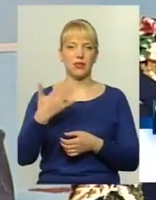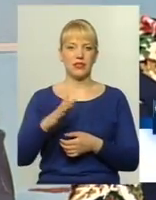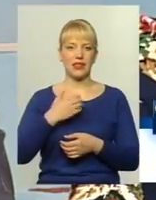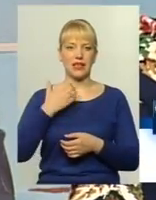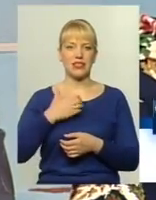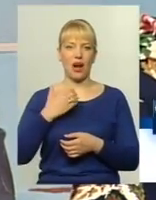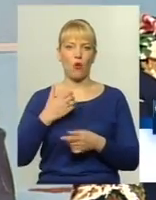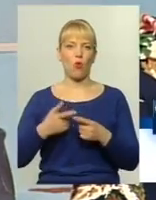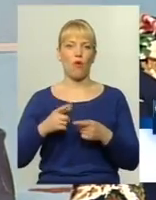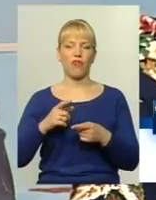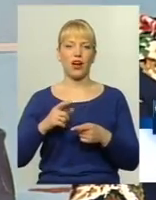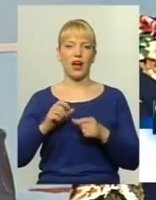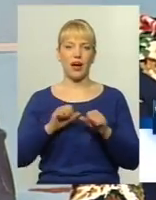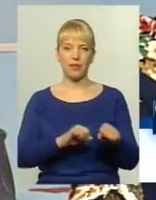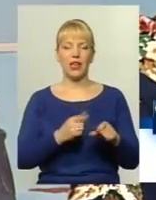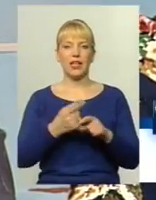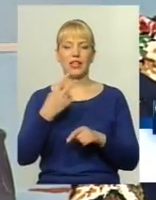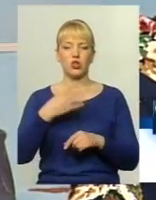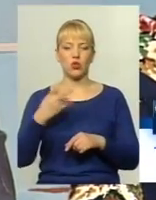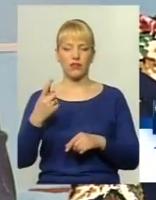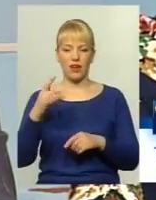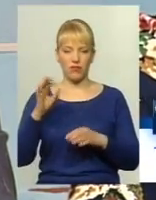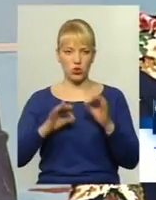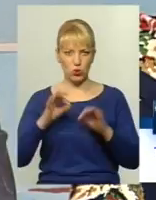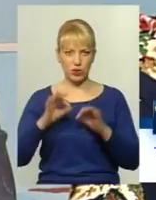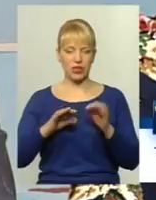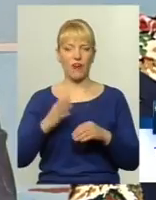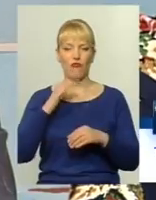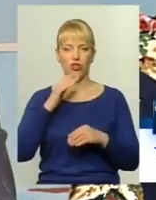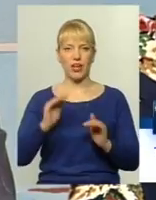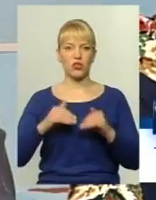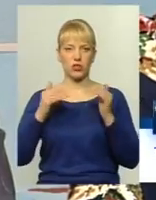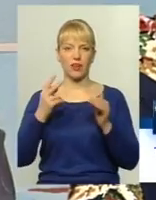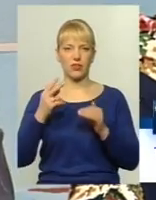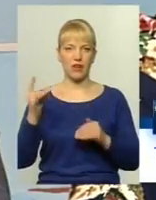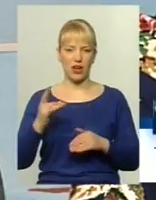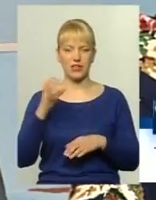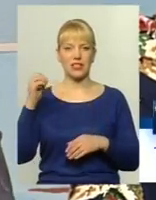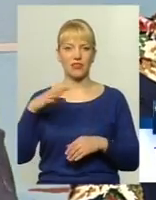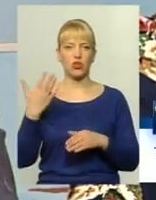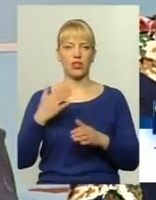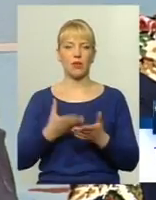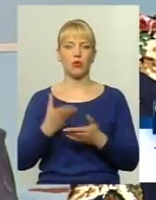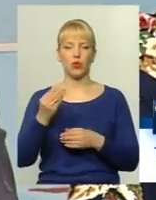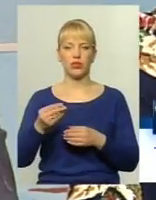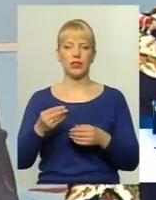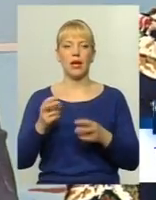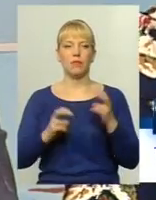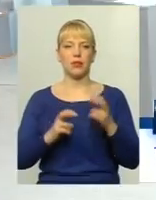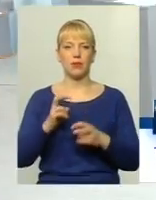на 42%, вода зросла в 2 раза Світло, за яке платить підприємство, 2 раза